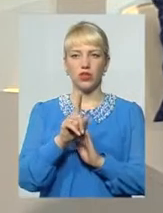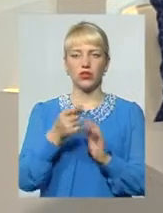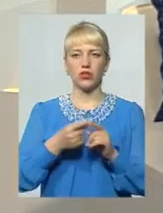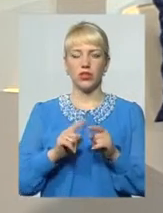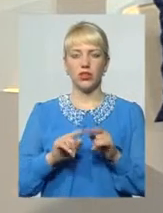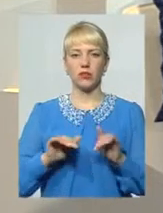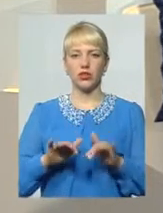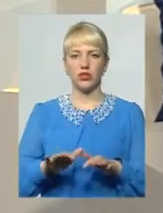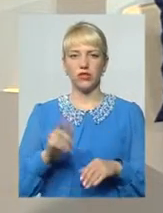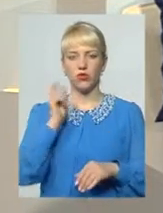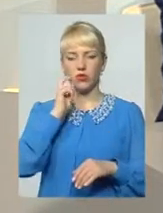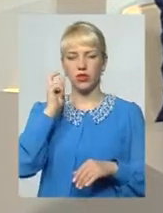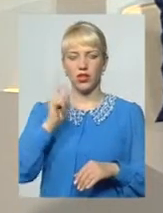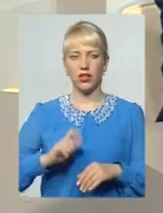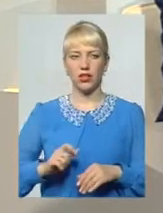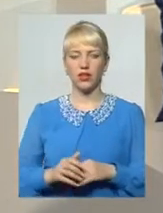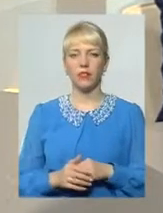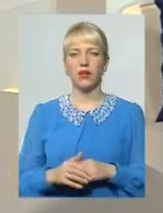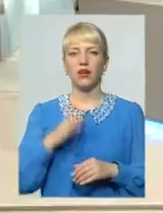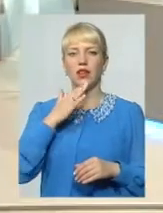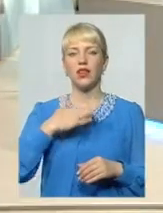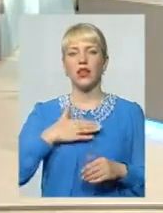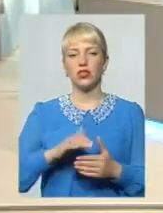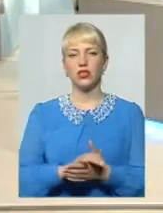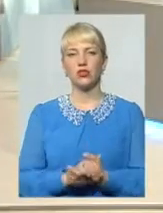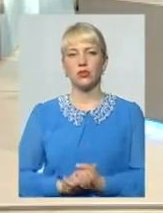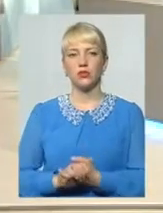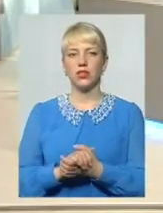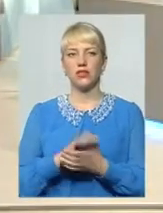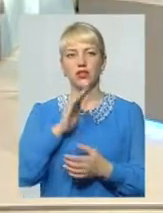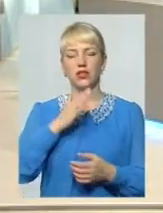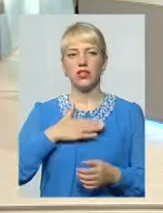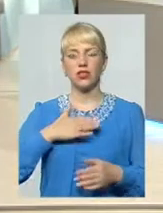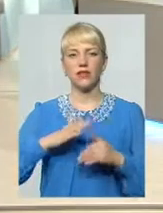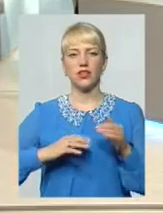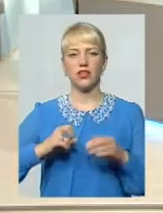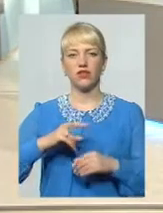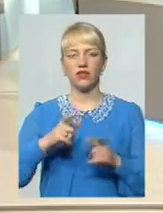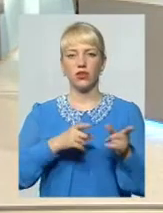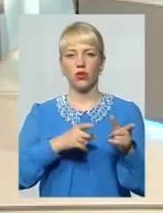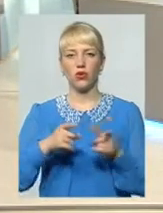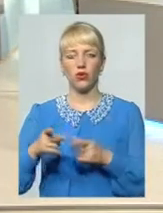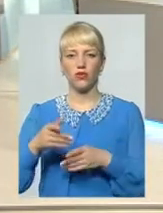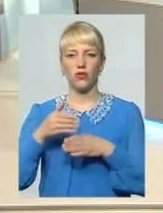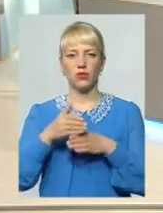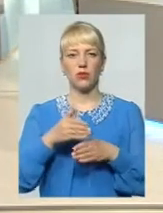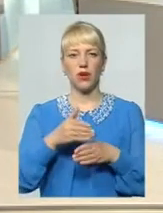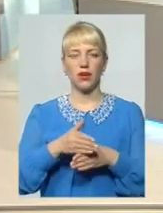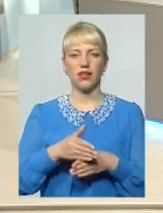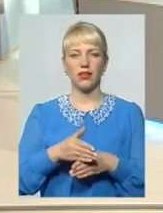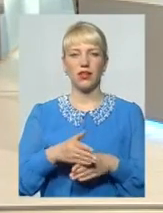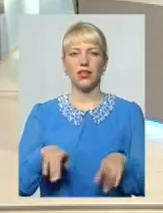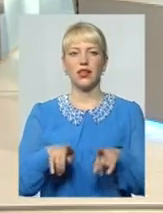подій в Україні Наше суспільство, наші фахівці, наші люди готові допомагати